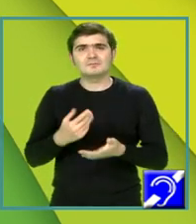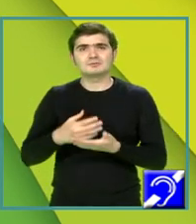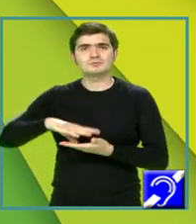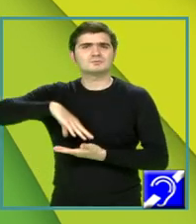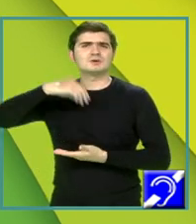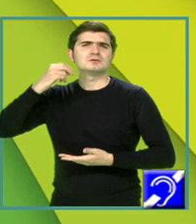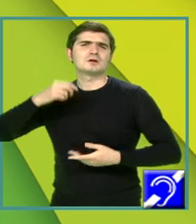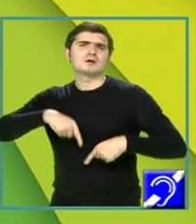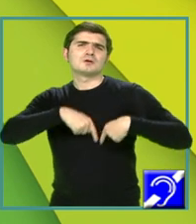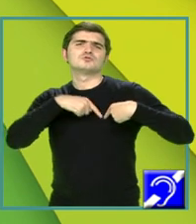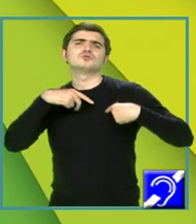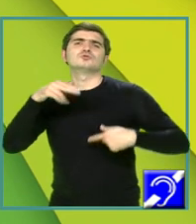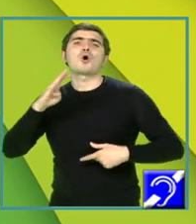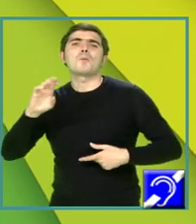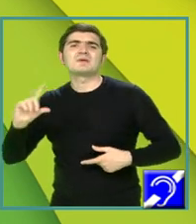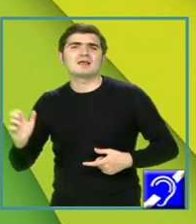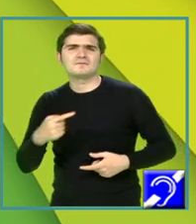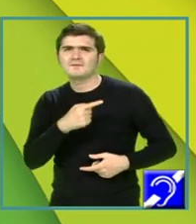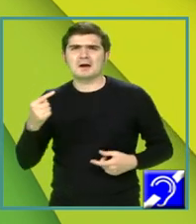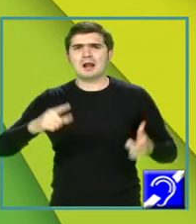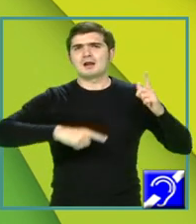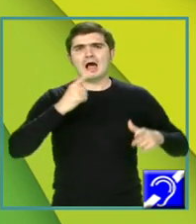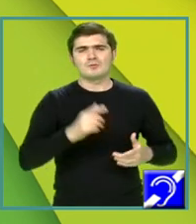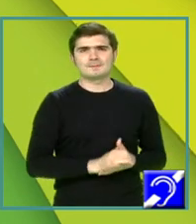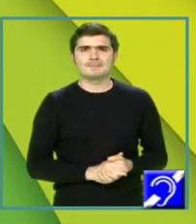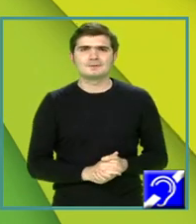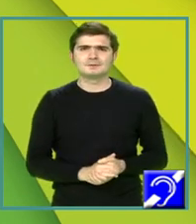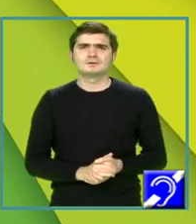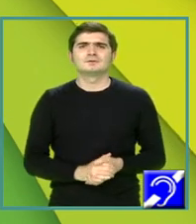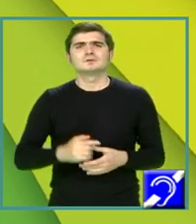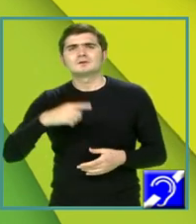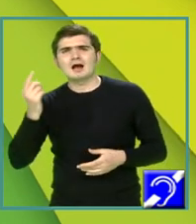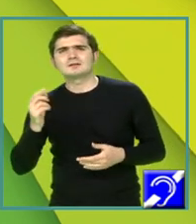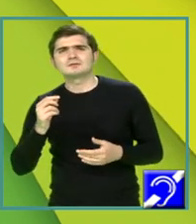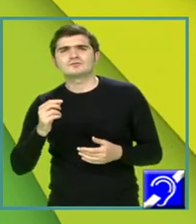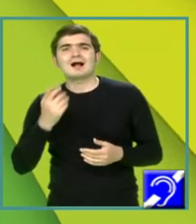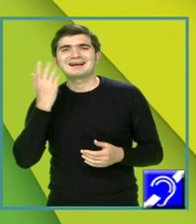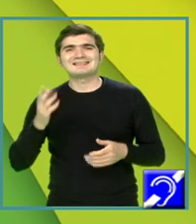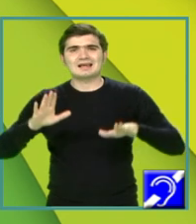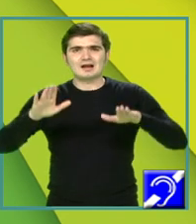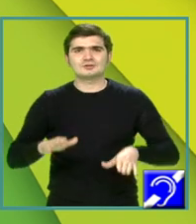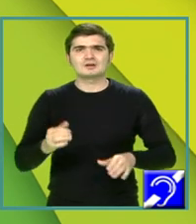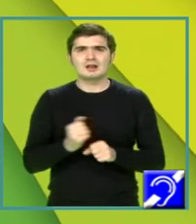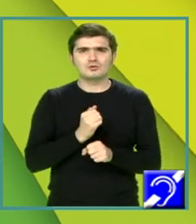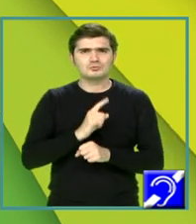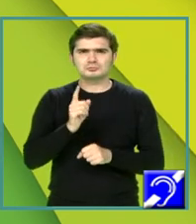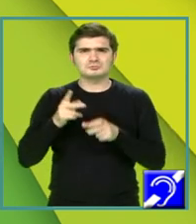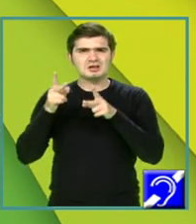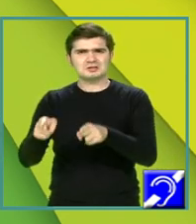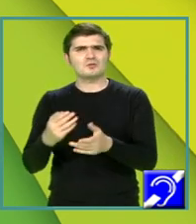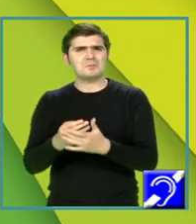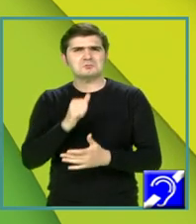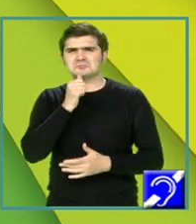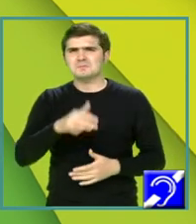naturalețea, lipsa de enfază. O altă secvență, când era așezat la lucru, nu se întrerupea pentru nimic în lume.